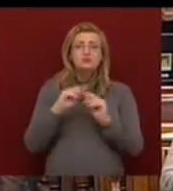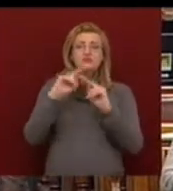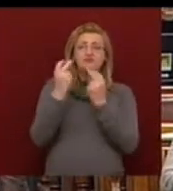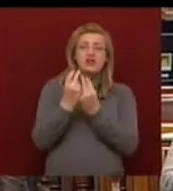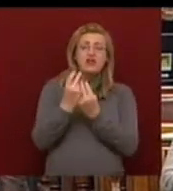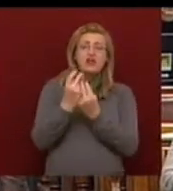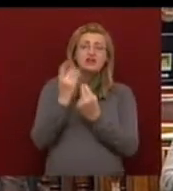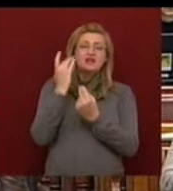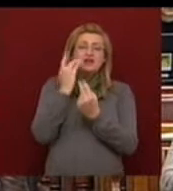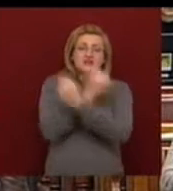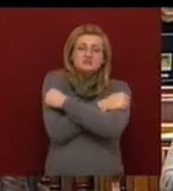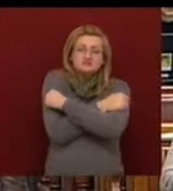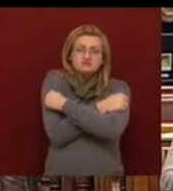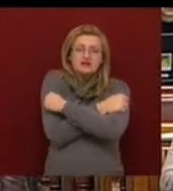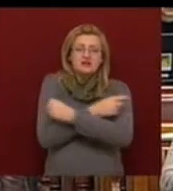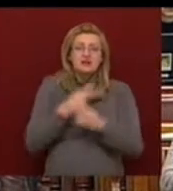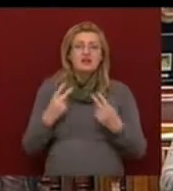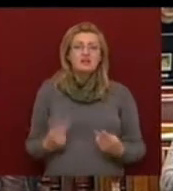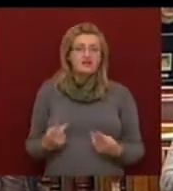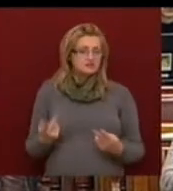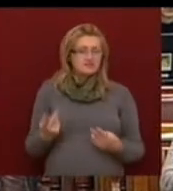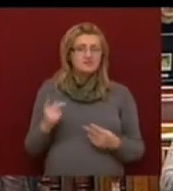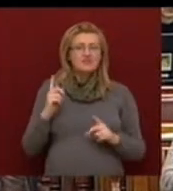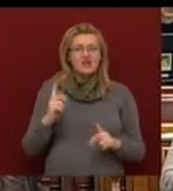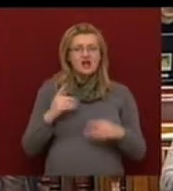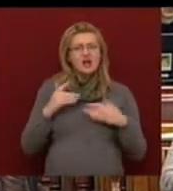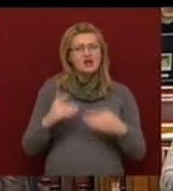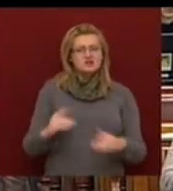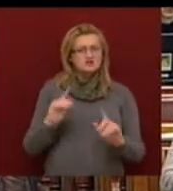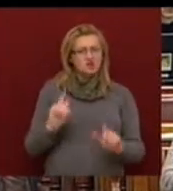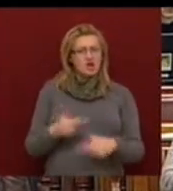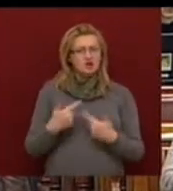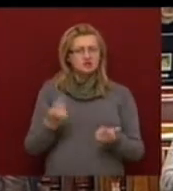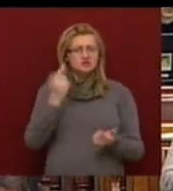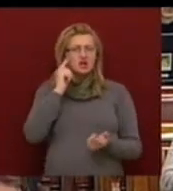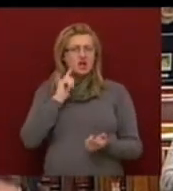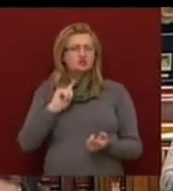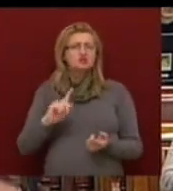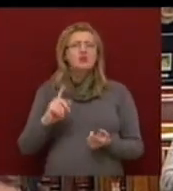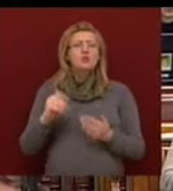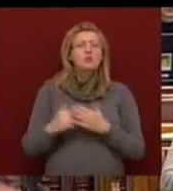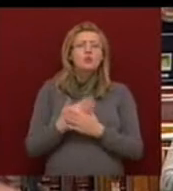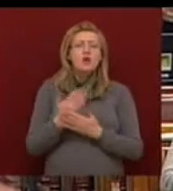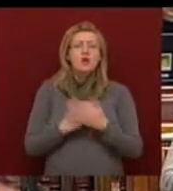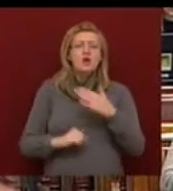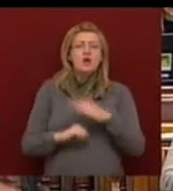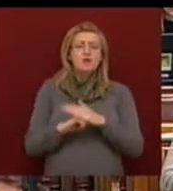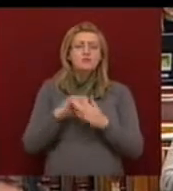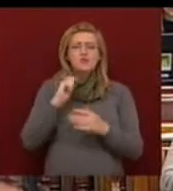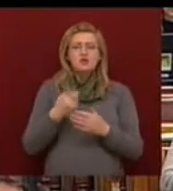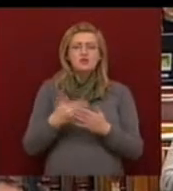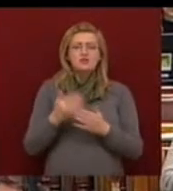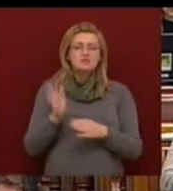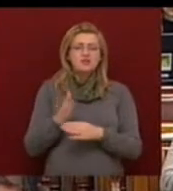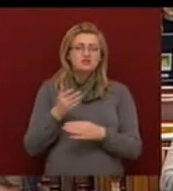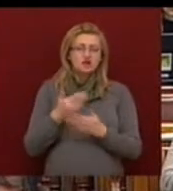kényszerzúbbanyában létezni. Ugyanakkor elszalasztották azt az esélyt, hogy új alapokra helyezzék a magyar nemzetgazdaságot.